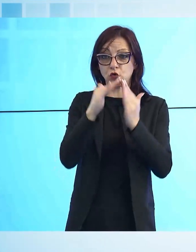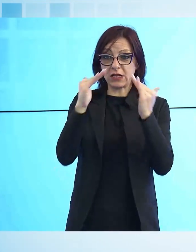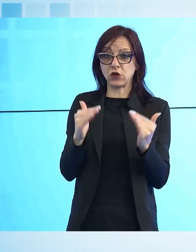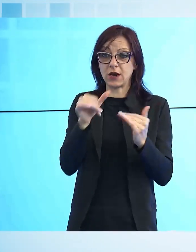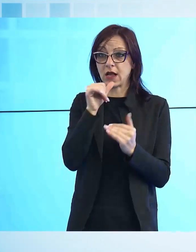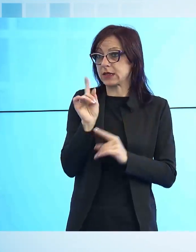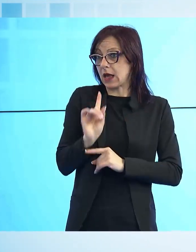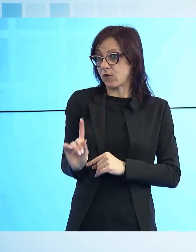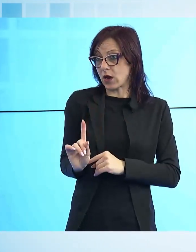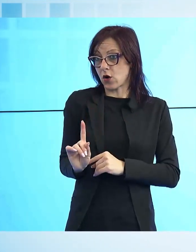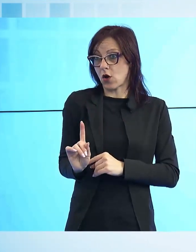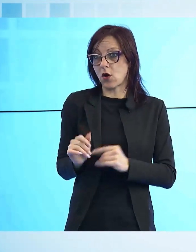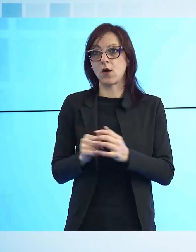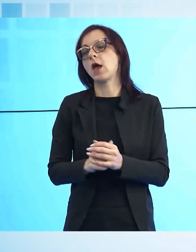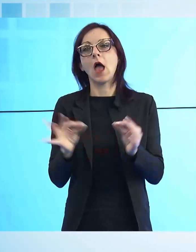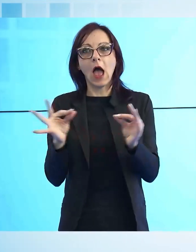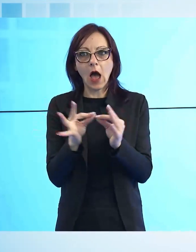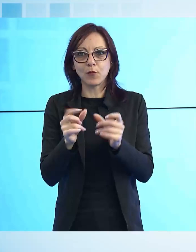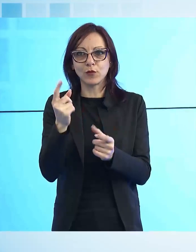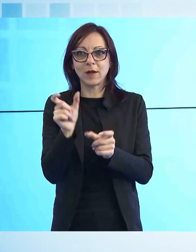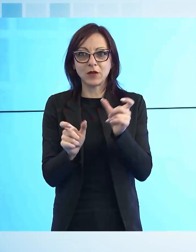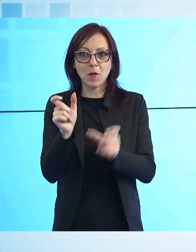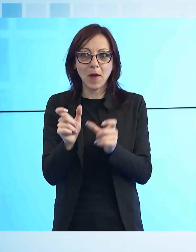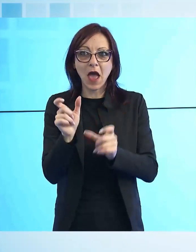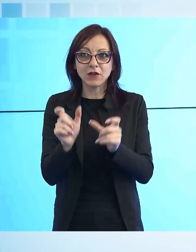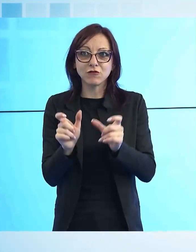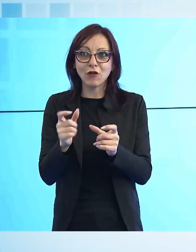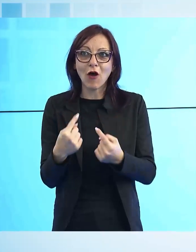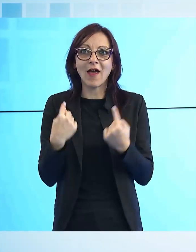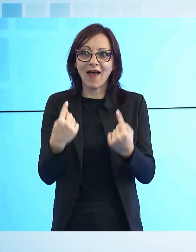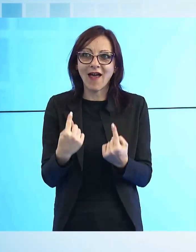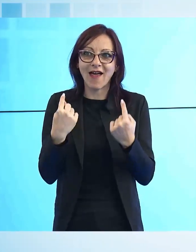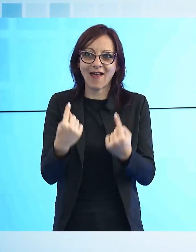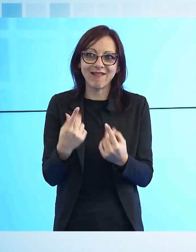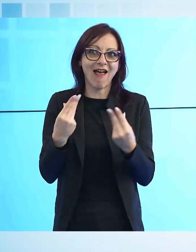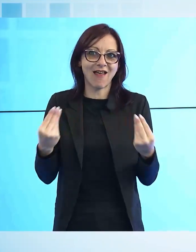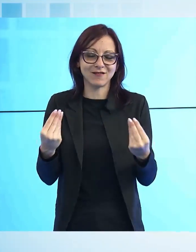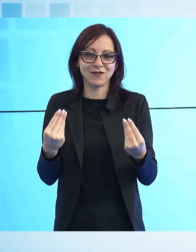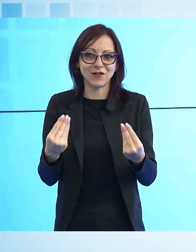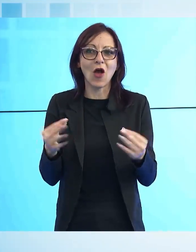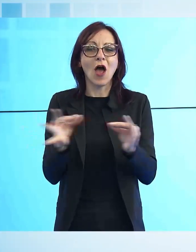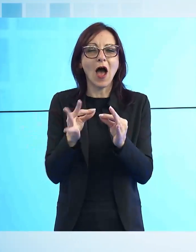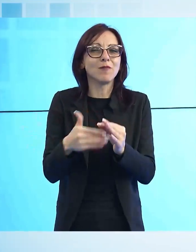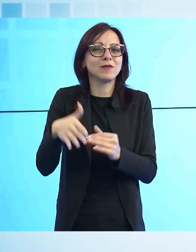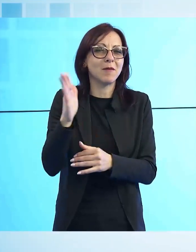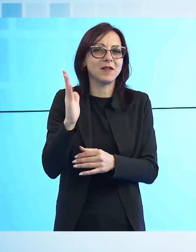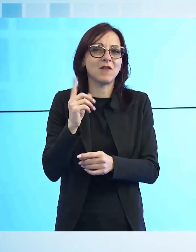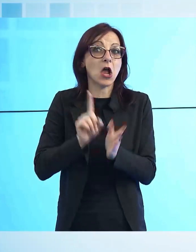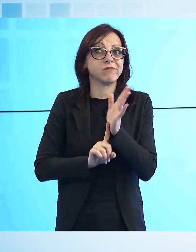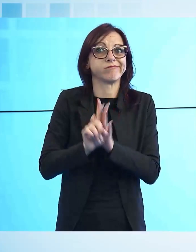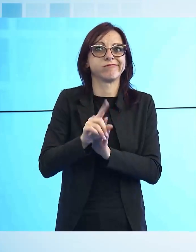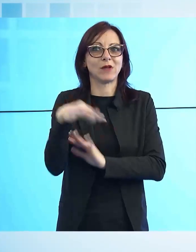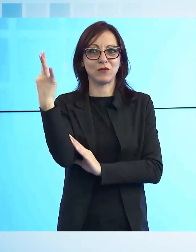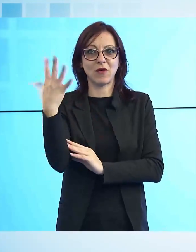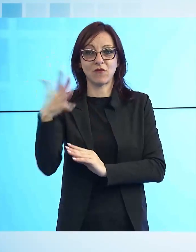un appuntamento molto atteso che nelle precedenti edizioni ha ottenuto un grande successo. Il tour delle pulizie di primavera andrà